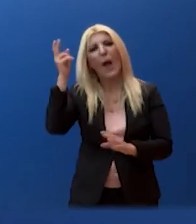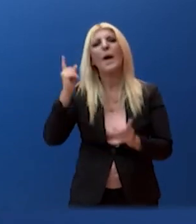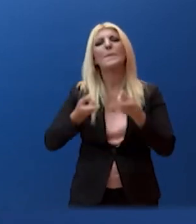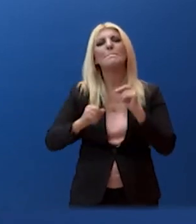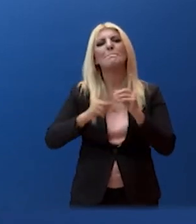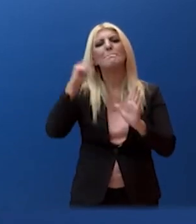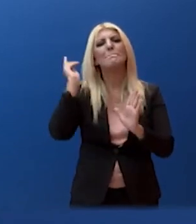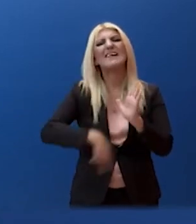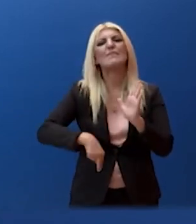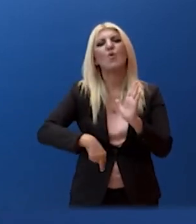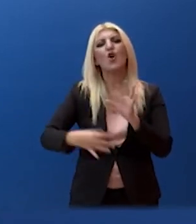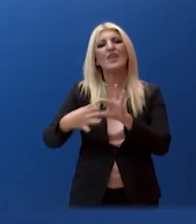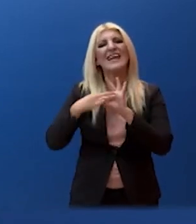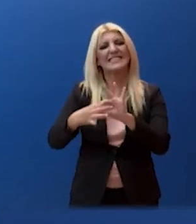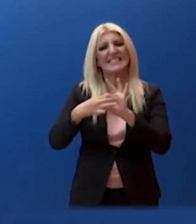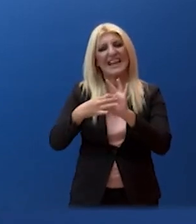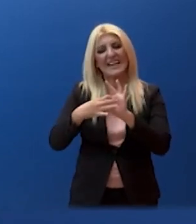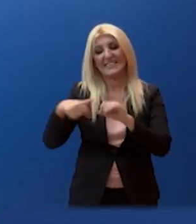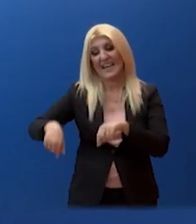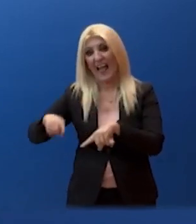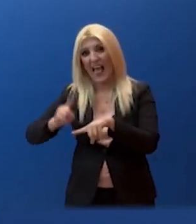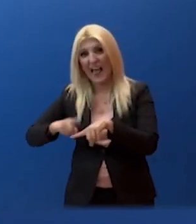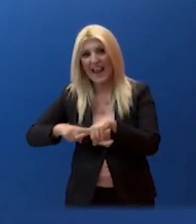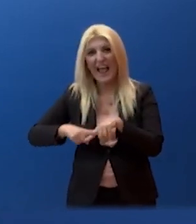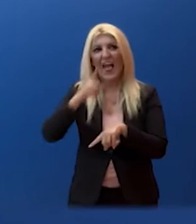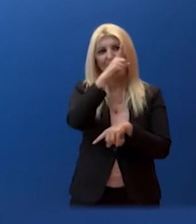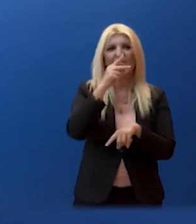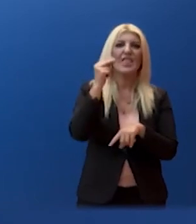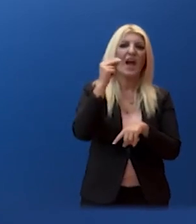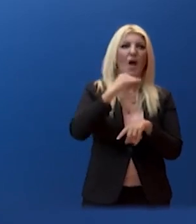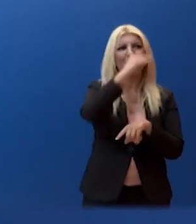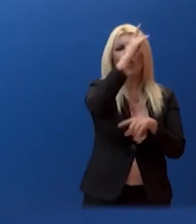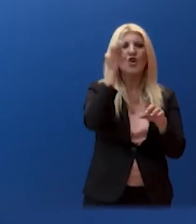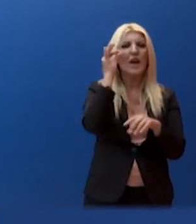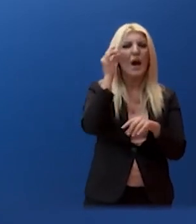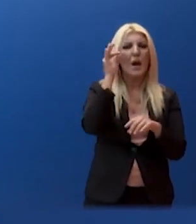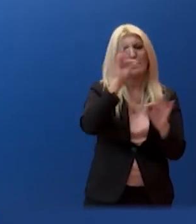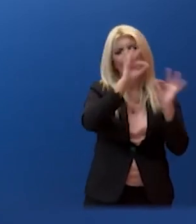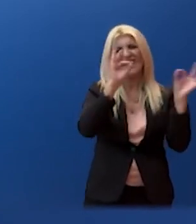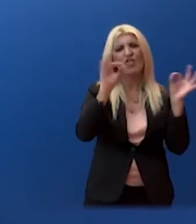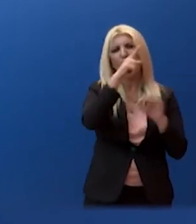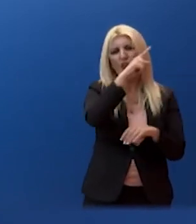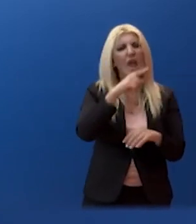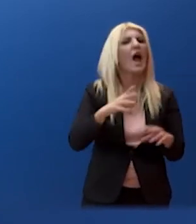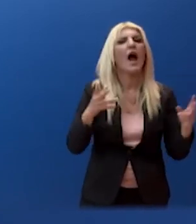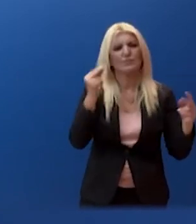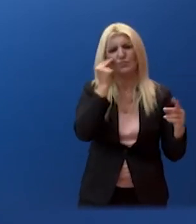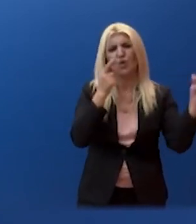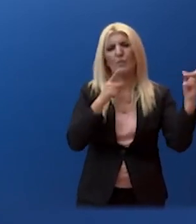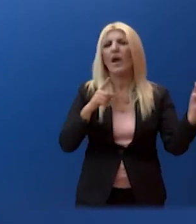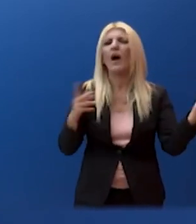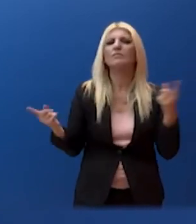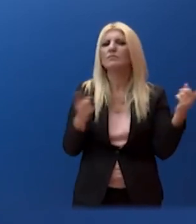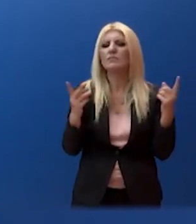Ελλάδα και τη Βόρεια Μακεδονία που θα έρθουν προς ψήφιση την ερχόμενη εβδομάδα. Δεν έχω κάποιο σχόλιο. δικαίωμα της εξωματικής αντιπολίτευσης αν θέλει να